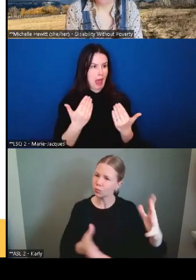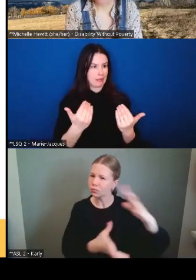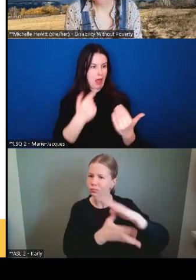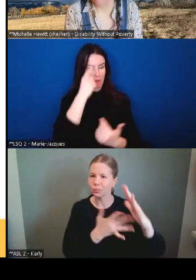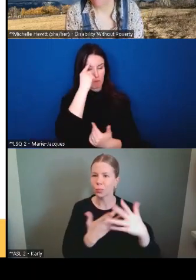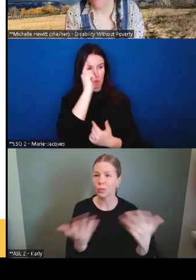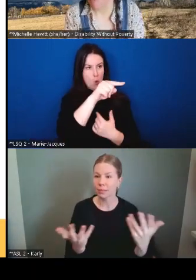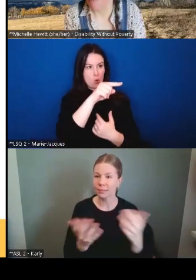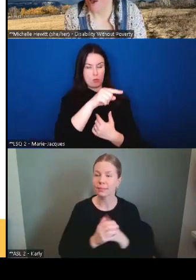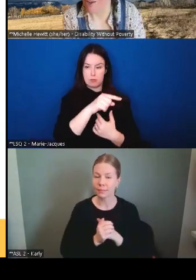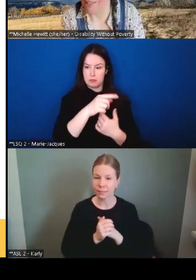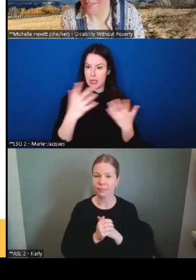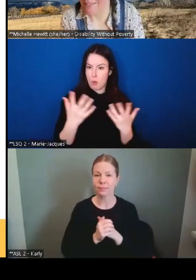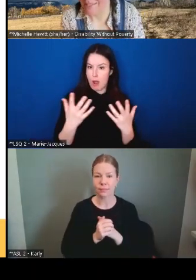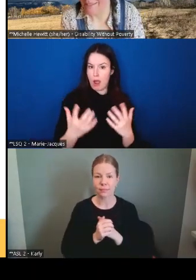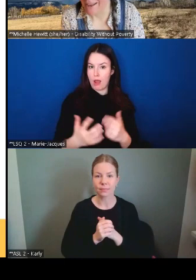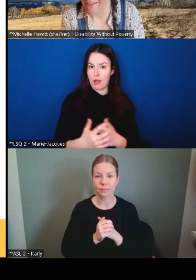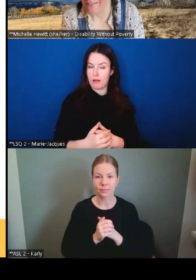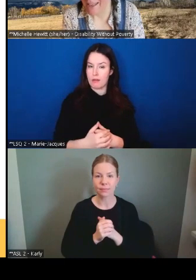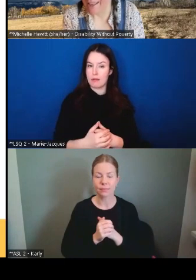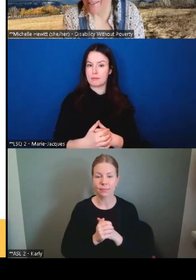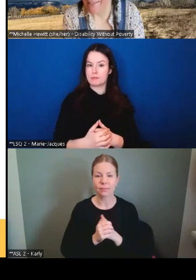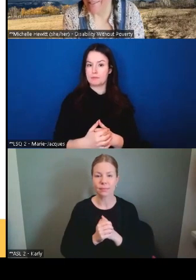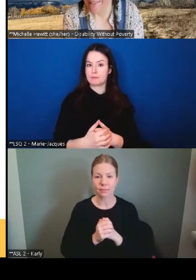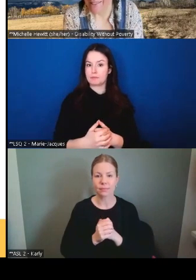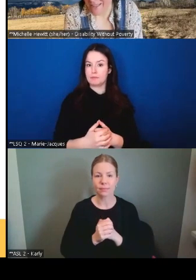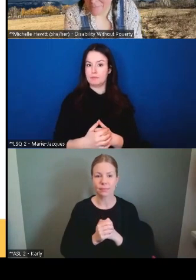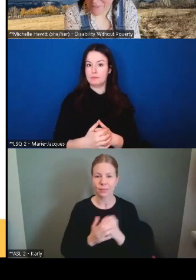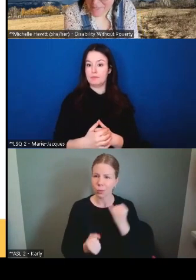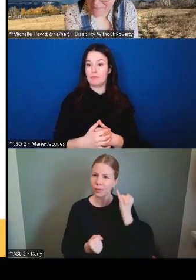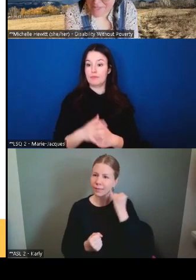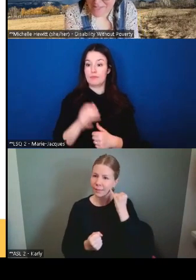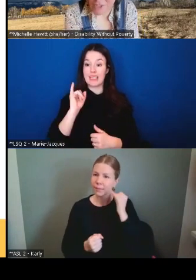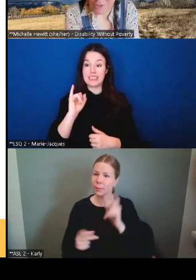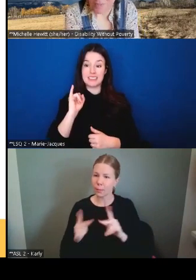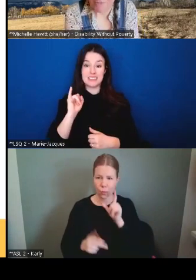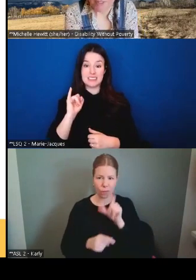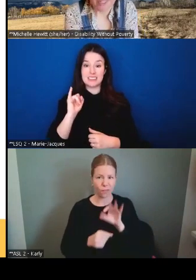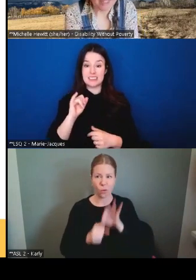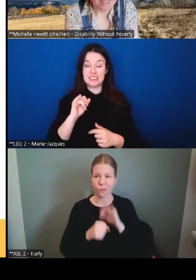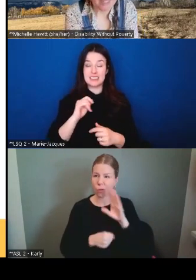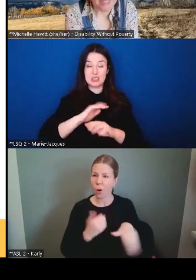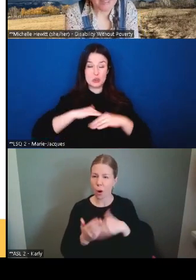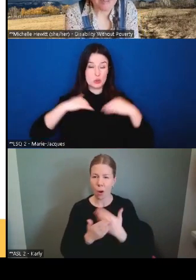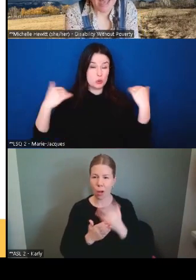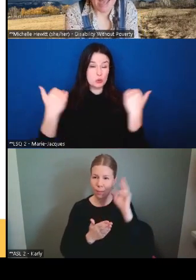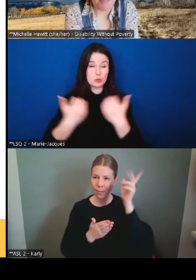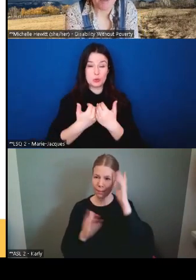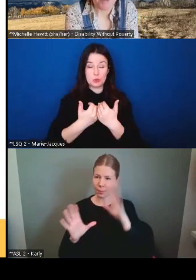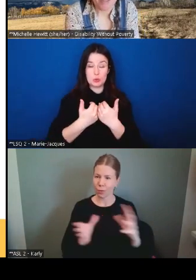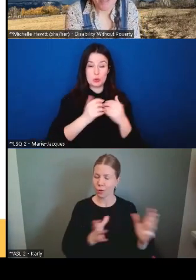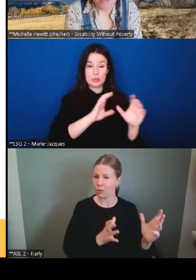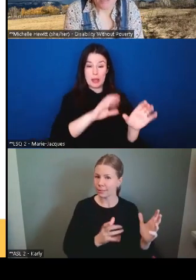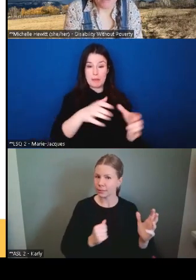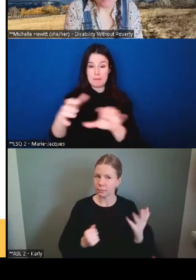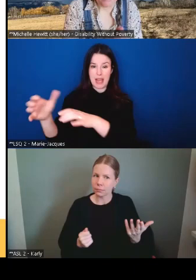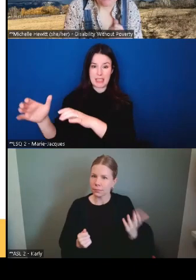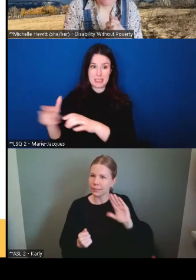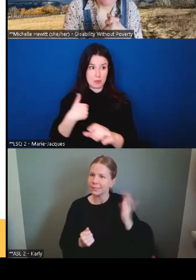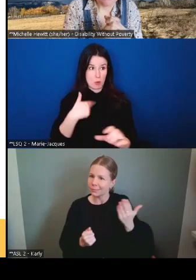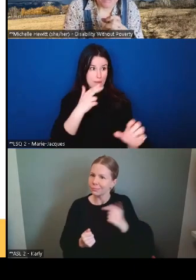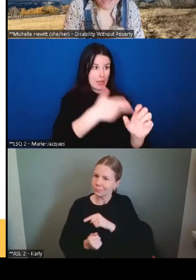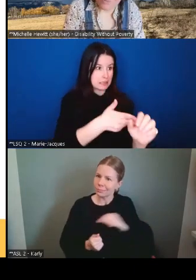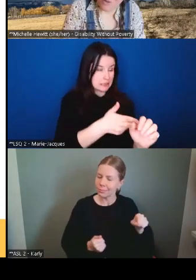à ce qu'ils fassent pour nous. Et donc, si les partisans de tous les partis disent qu'ils croient que ça devrait être